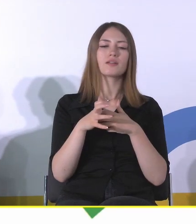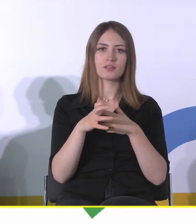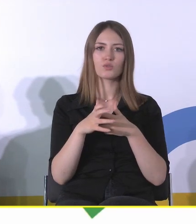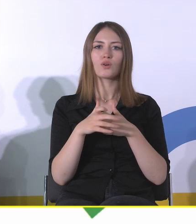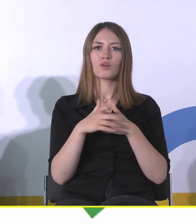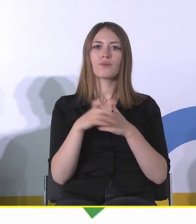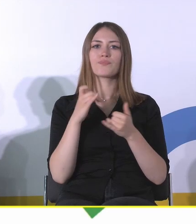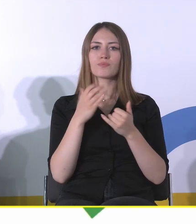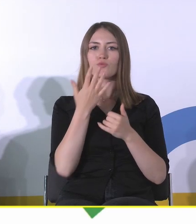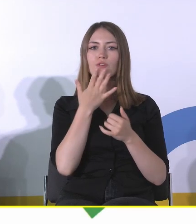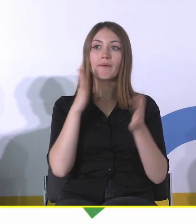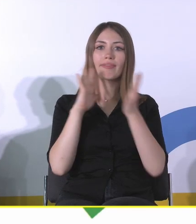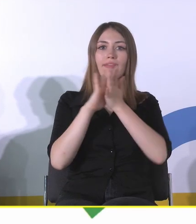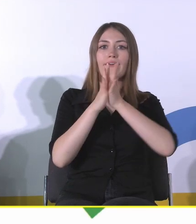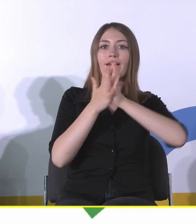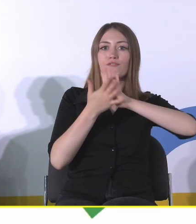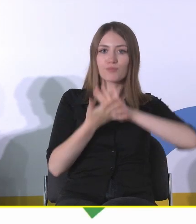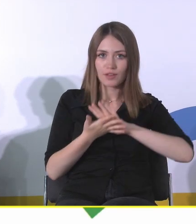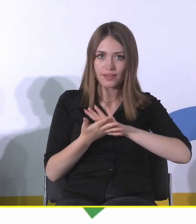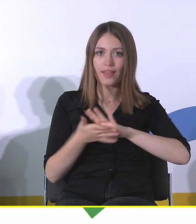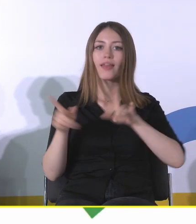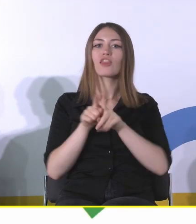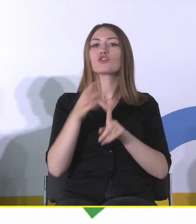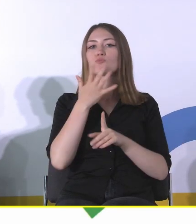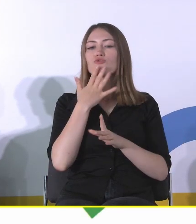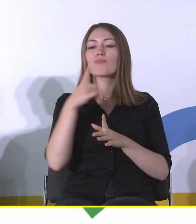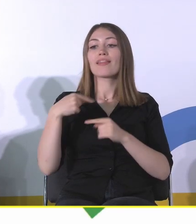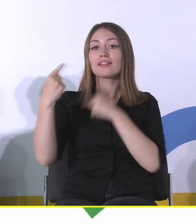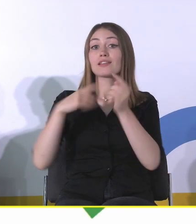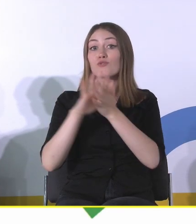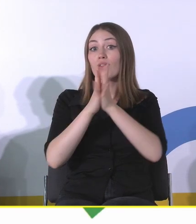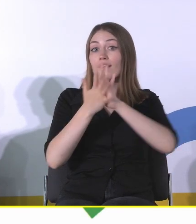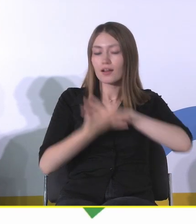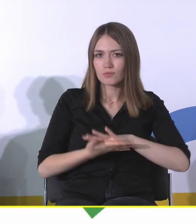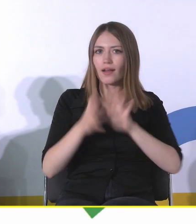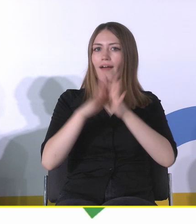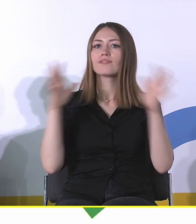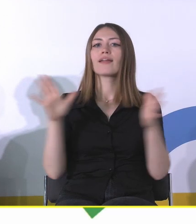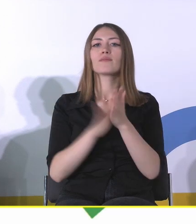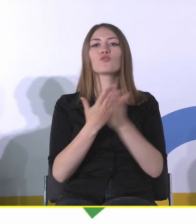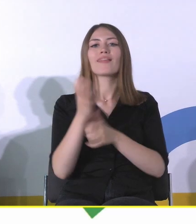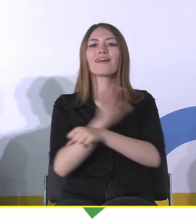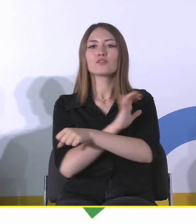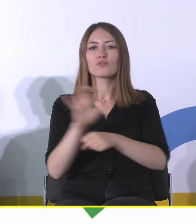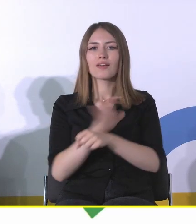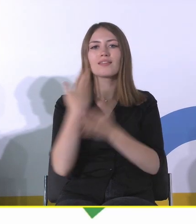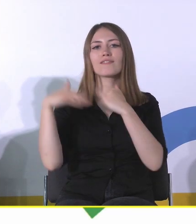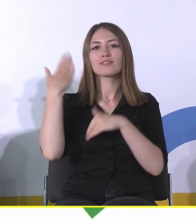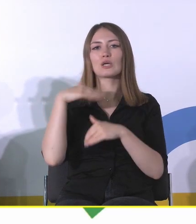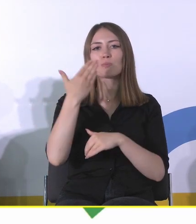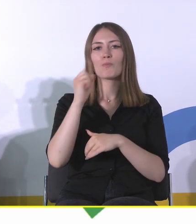transformacji, to mówmy też o dziedzictwie transformacji takim dużym, czyli na przykład architekturze postmodernistycznej, którą w tej chwili już